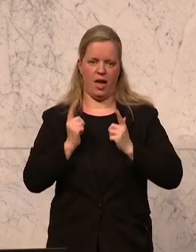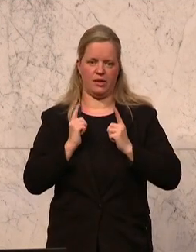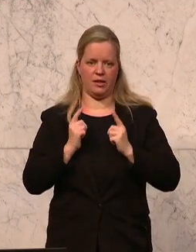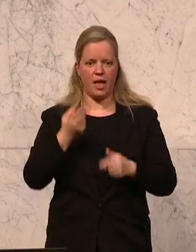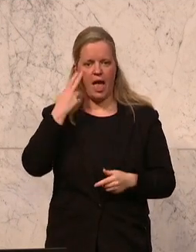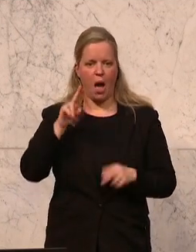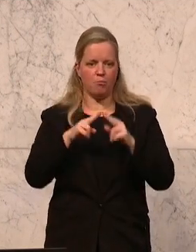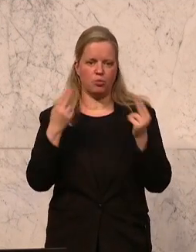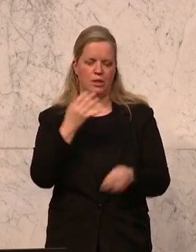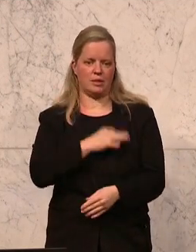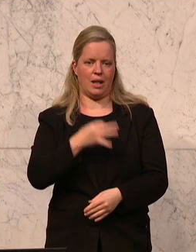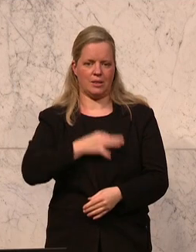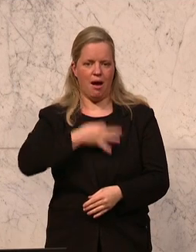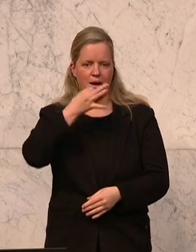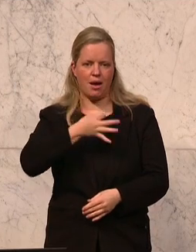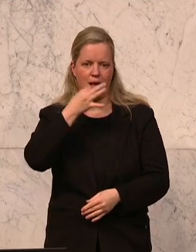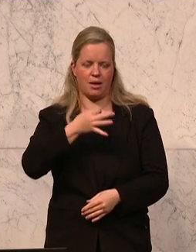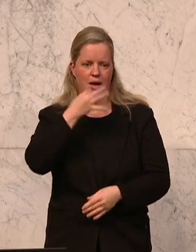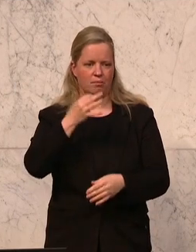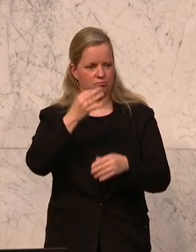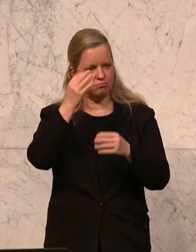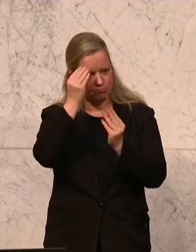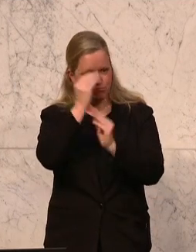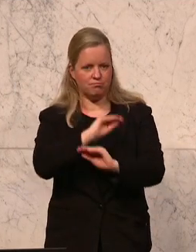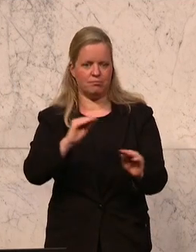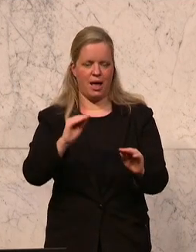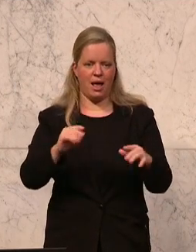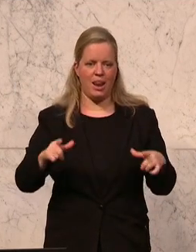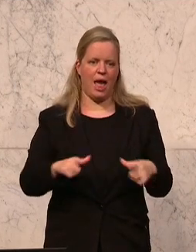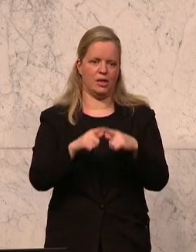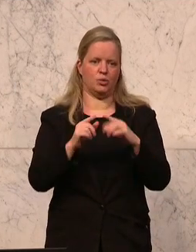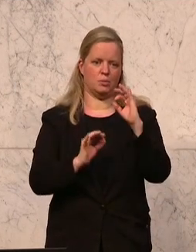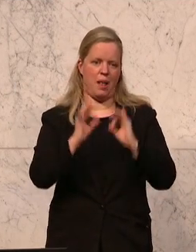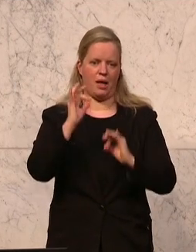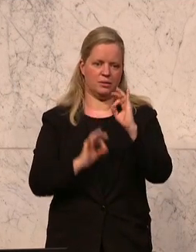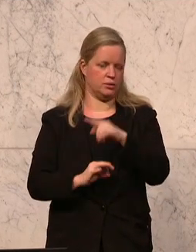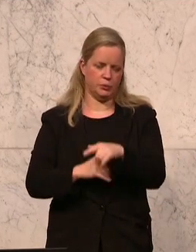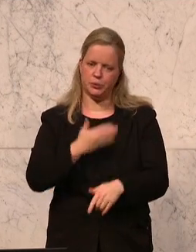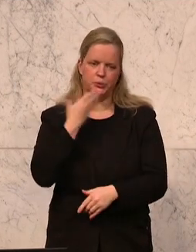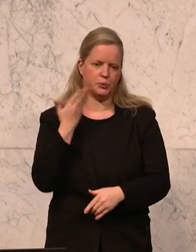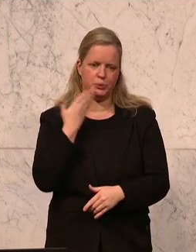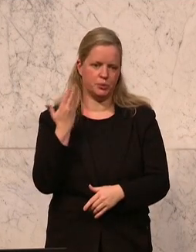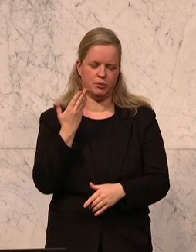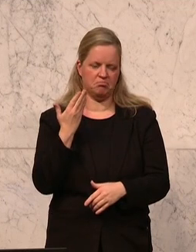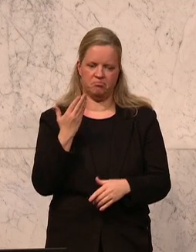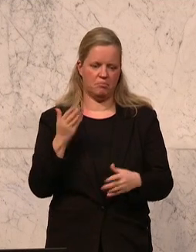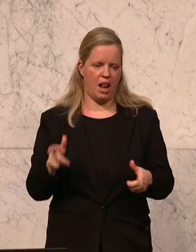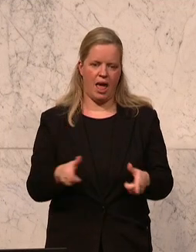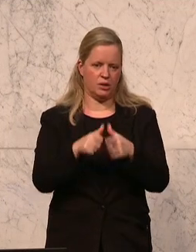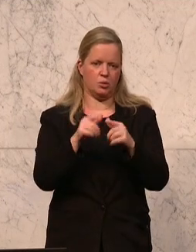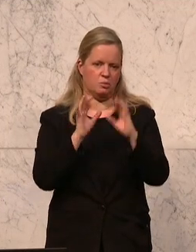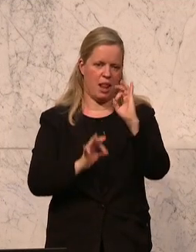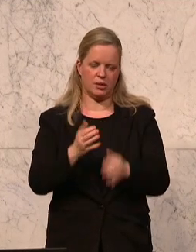Bundeskanzlers an die Nation, eine Leistungsbilanz. Er hat keine Leistungsbilanz geliefert, sondern er hat uns